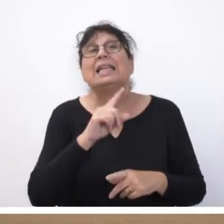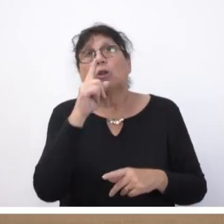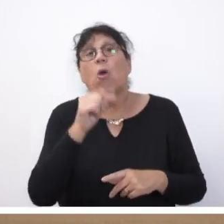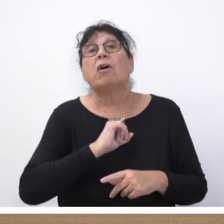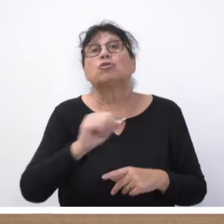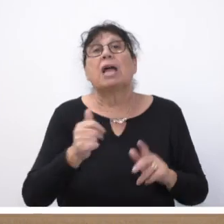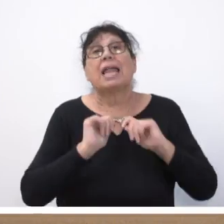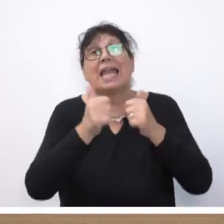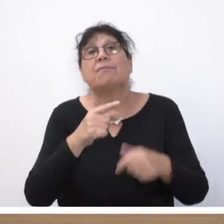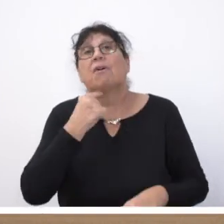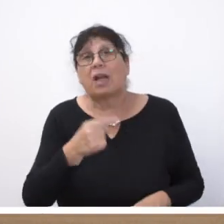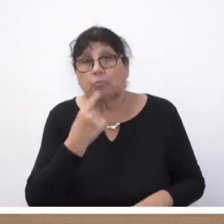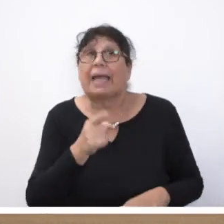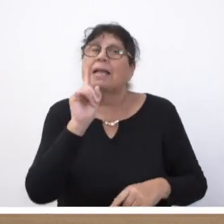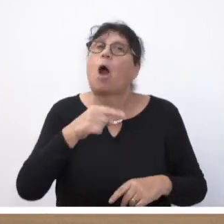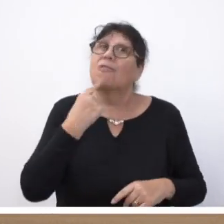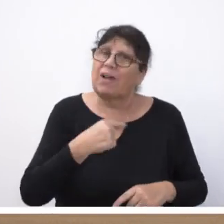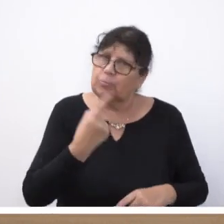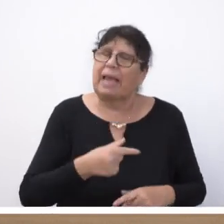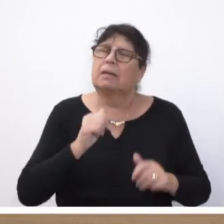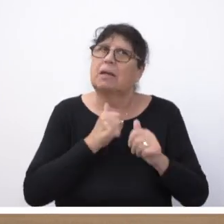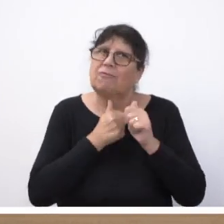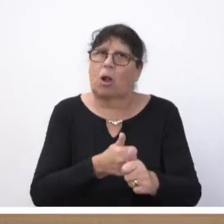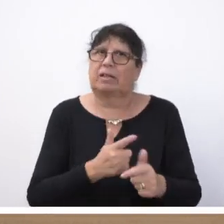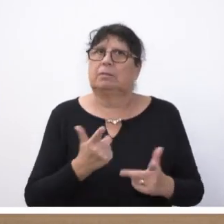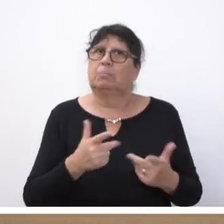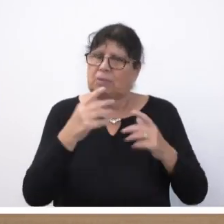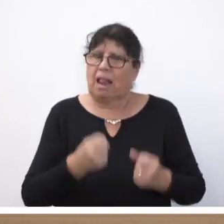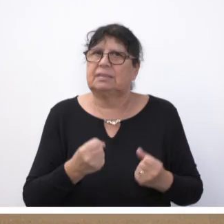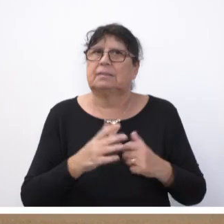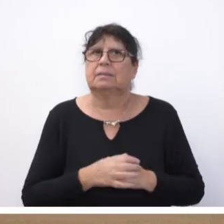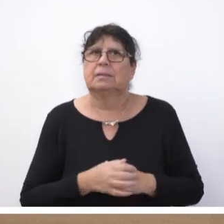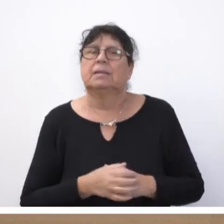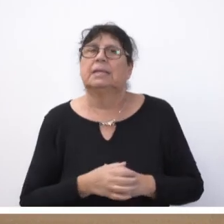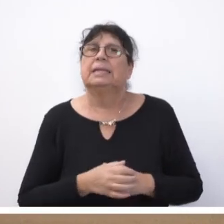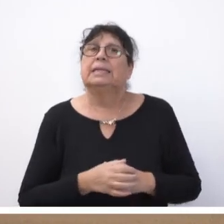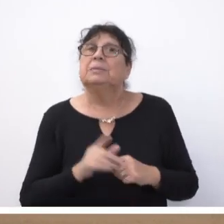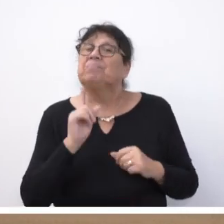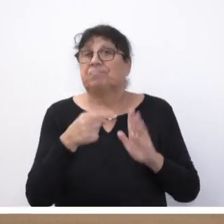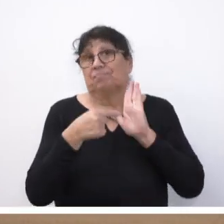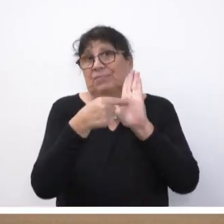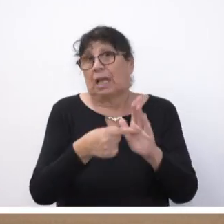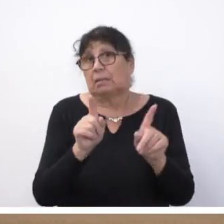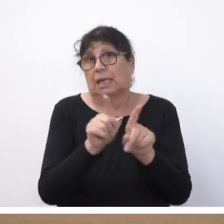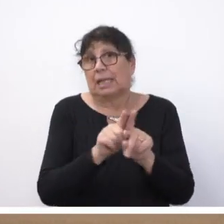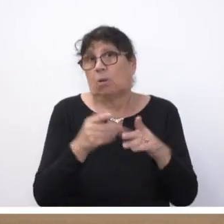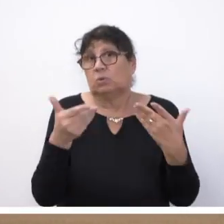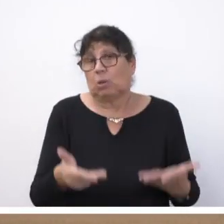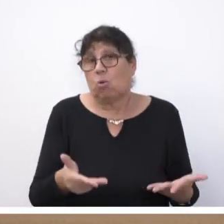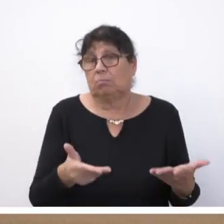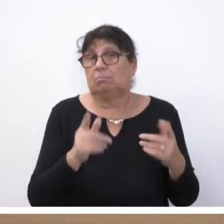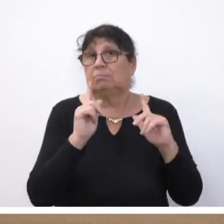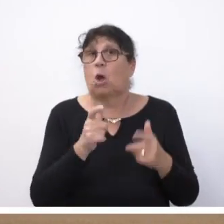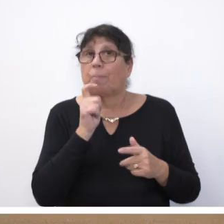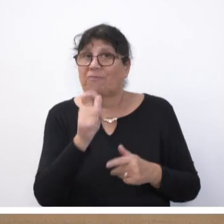sondern dann tatsächlich den Versprechungen auch Taten folgen zu lassen, liebe Kolleginnen und Kollegen. Und es zeigt sich genauso, ob